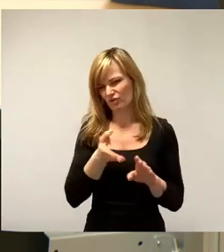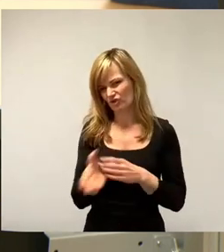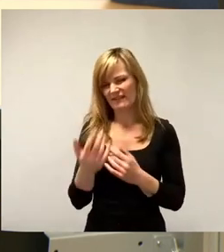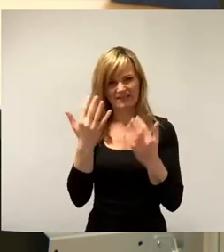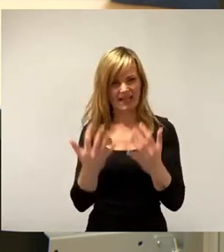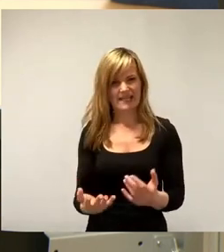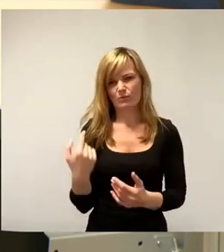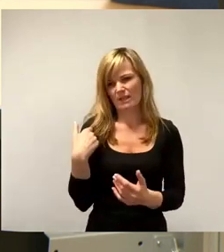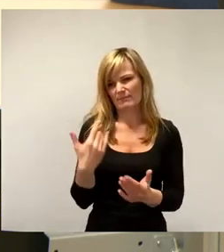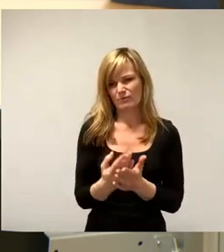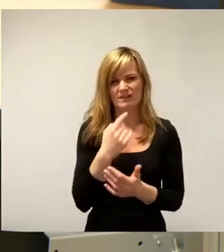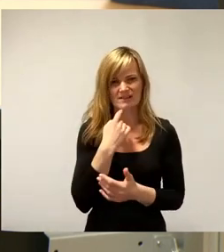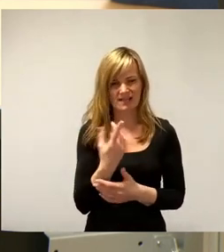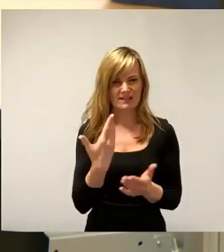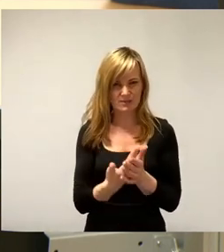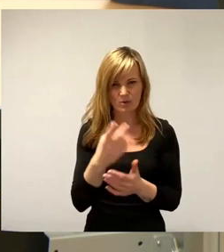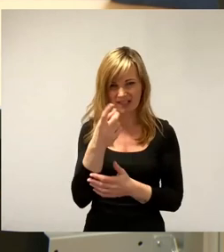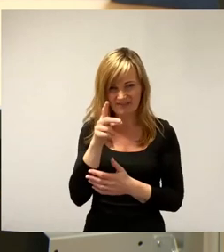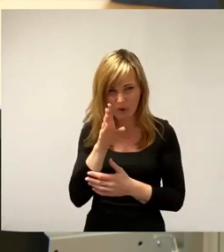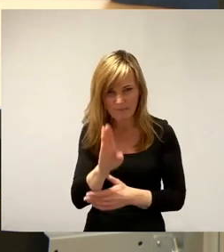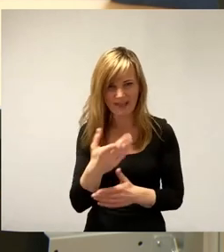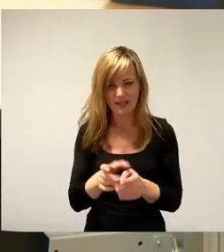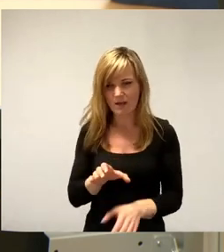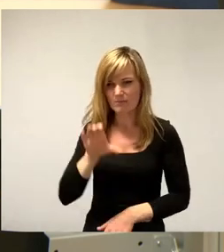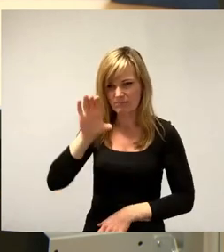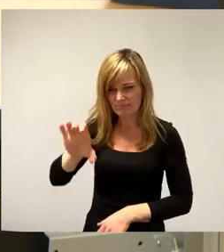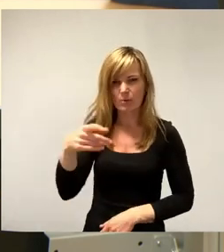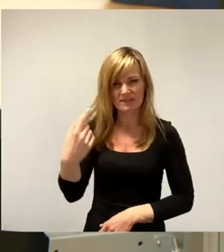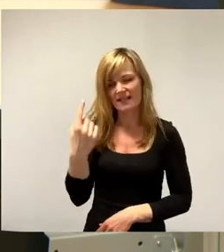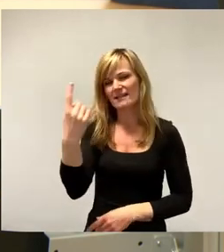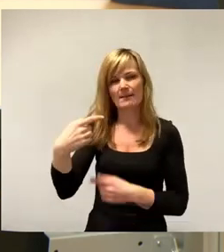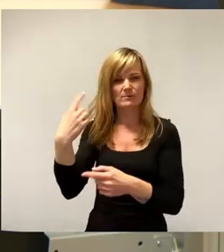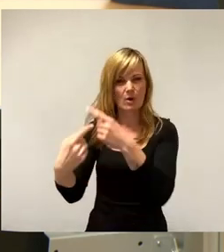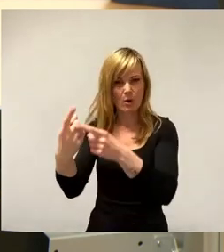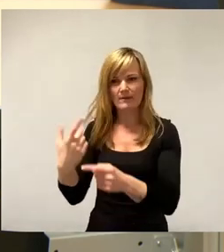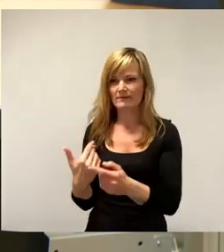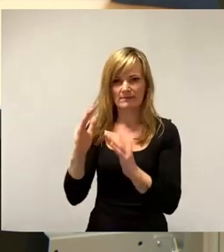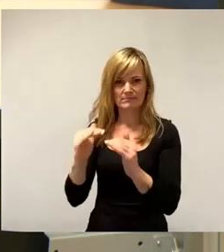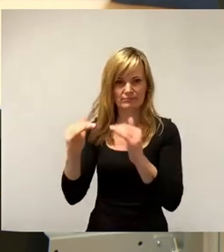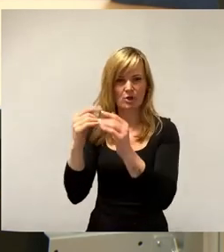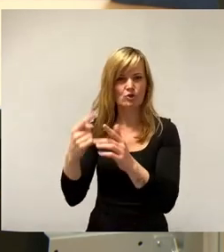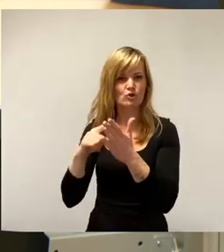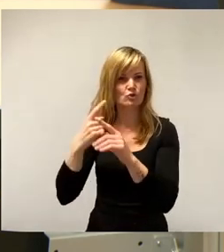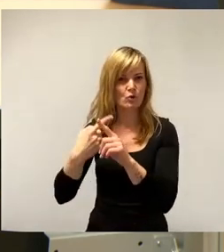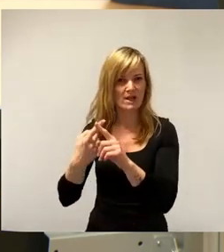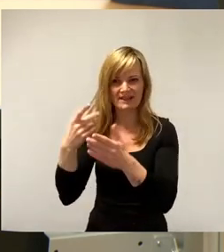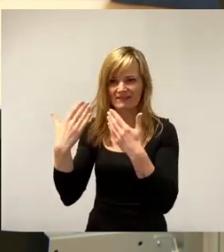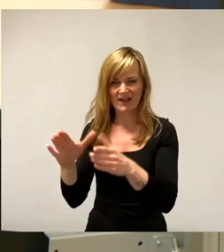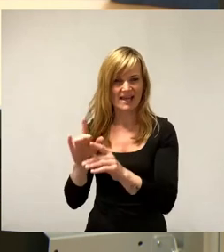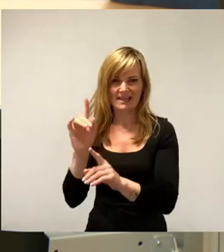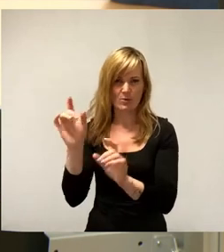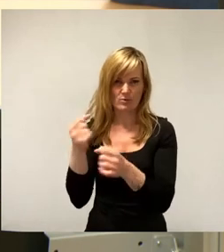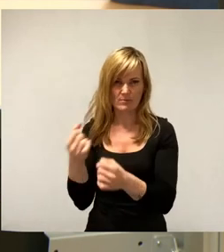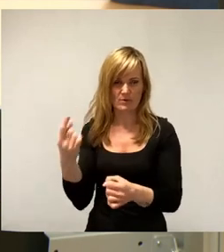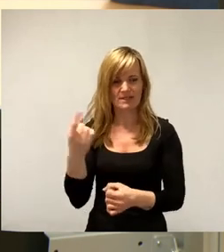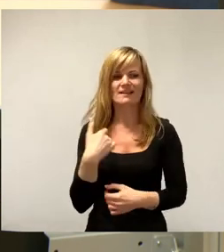könnten damit die DVB sanieren. Was mich jetzt gewundert hat, was hier natürlich in der Debatte überhaupt nicht vorgekommen ist, weil ja